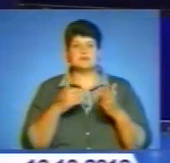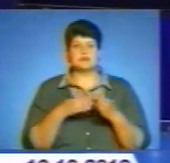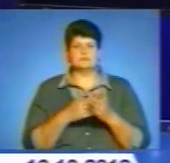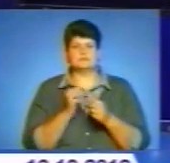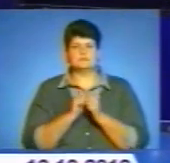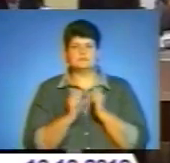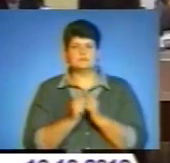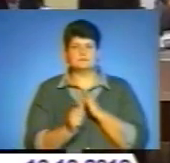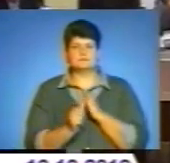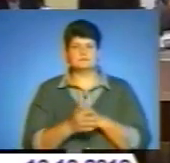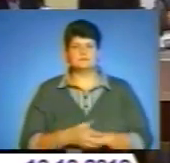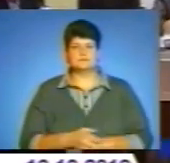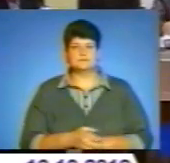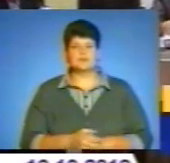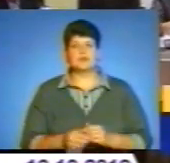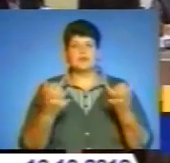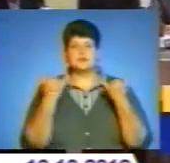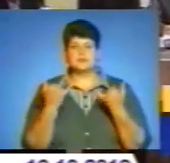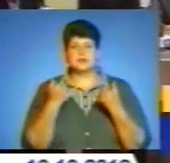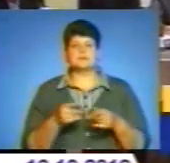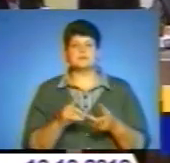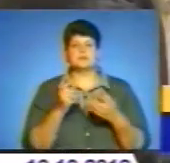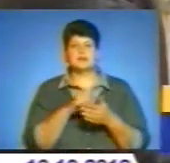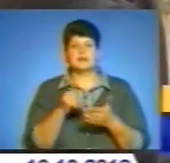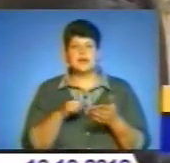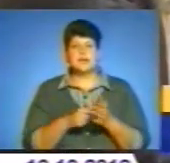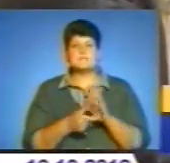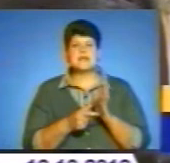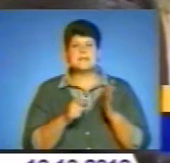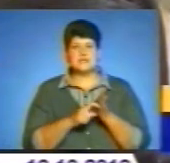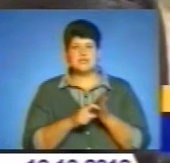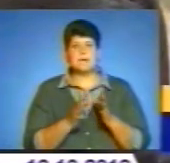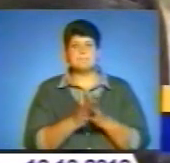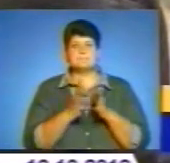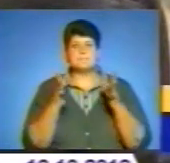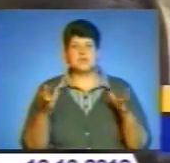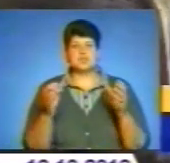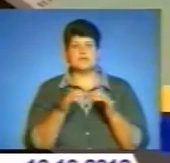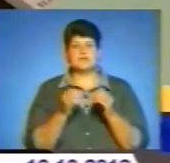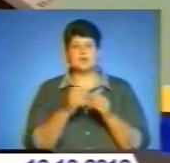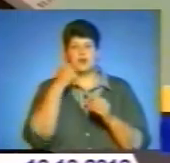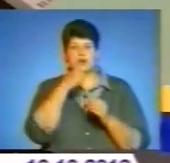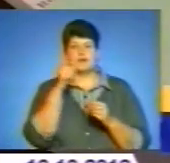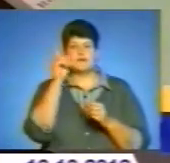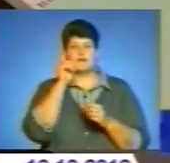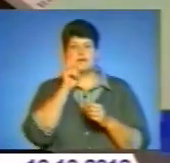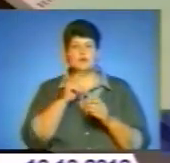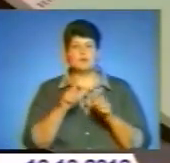німецької меншин. Учасники розповіли про діяльність організацій та проблеми, з якими стикаються найчастіше.